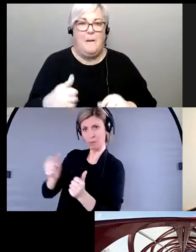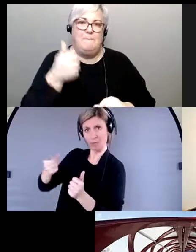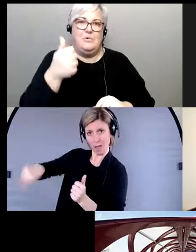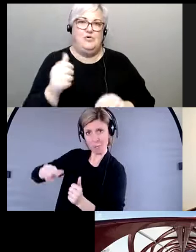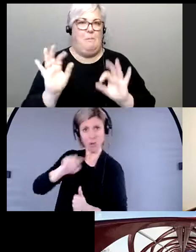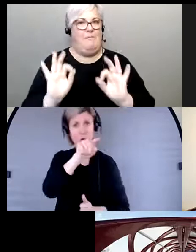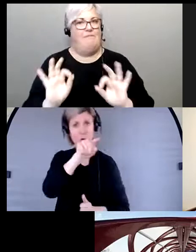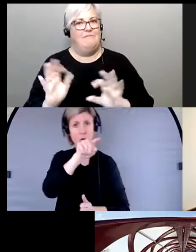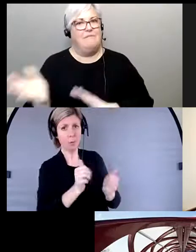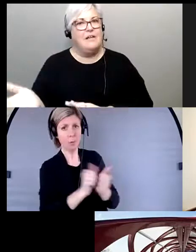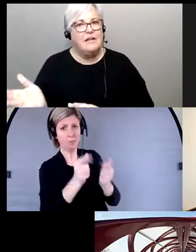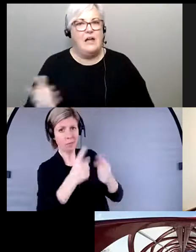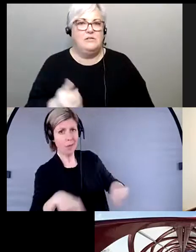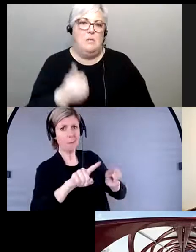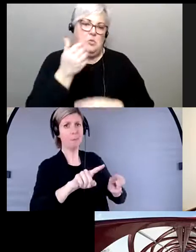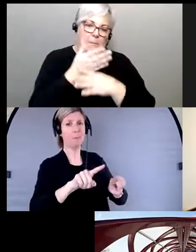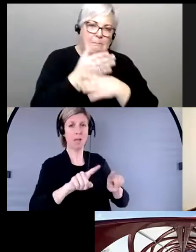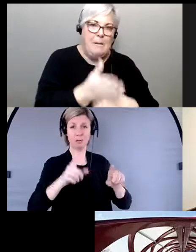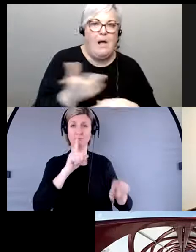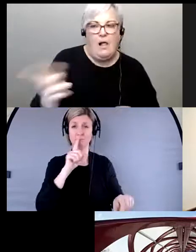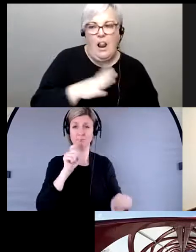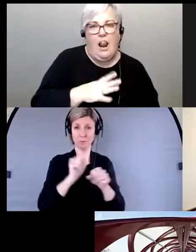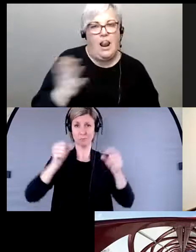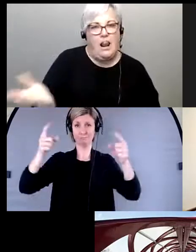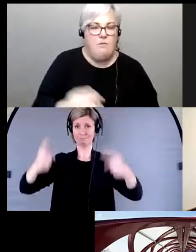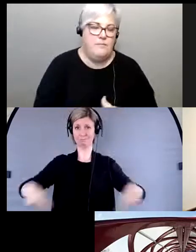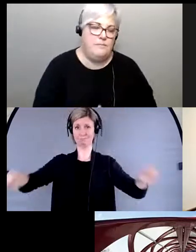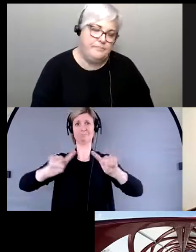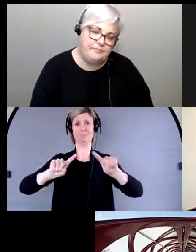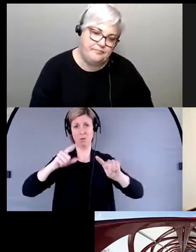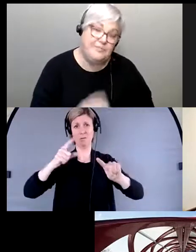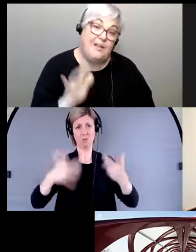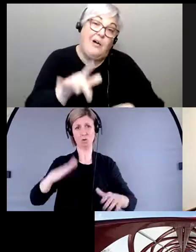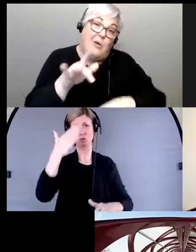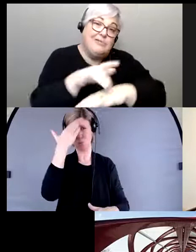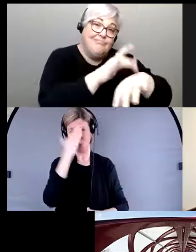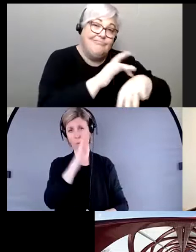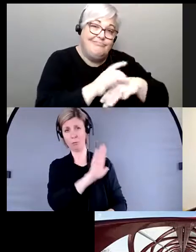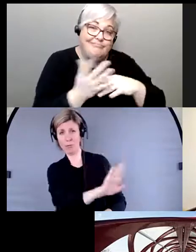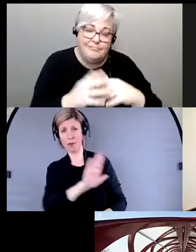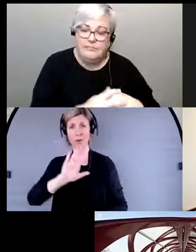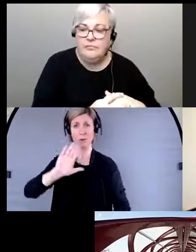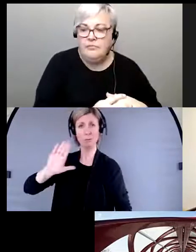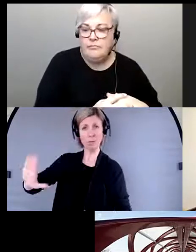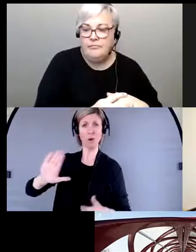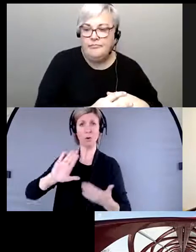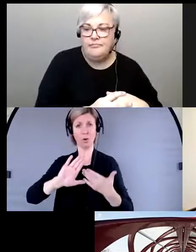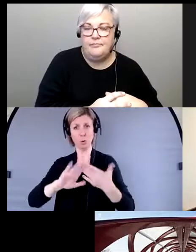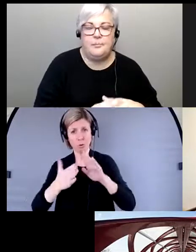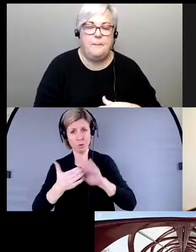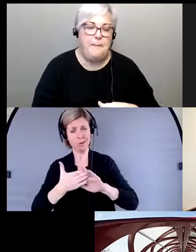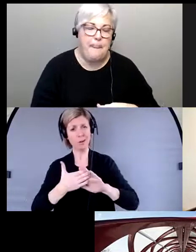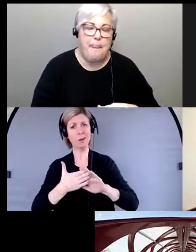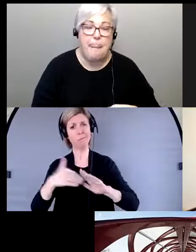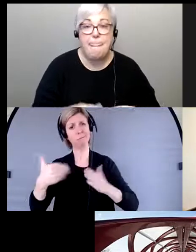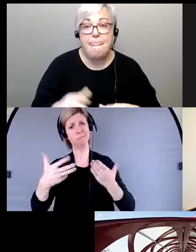plus préparée. Et, bon, c'est la communauté qui sait ce dont la communauté a besoin. C'est